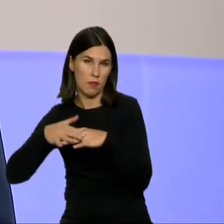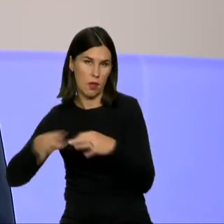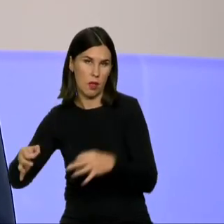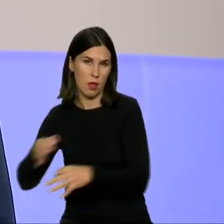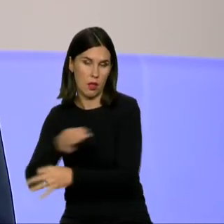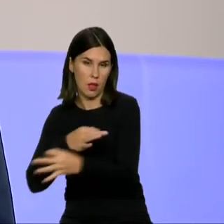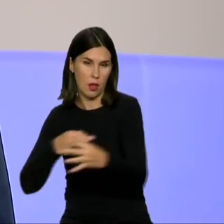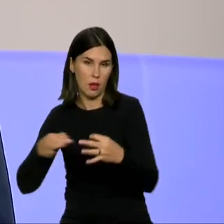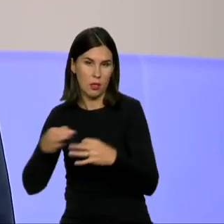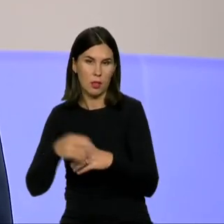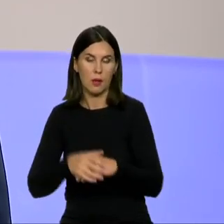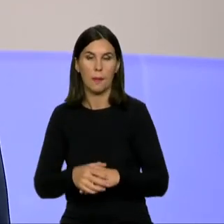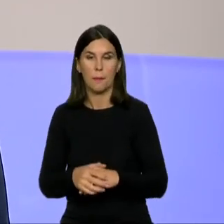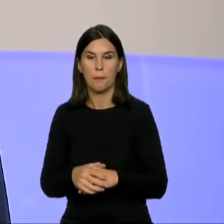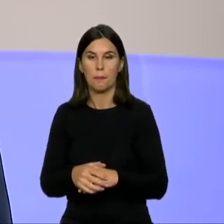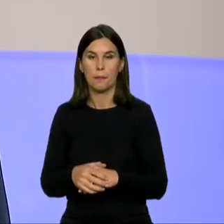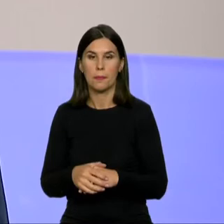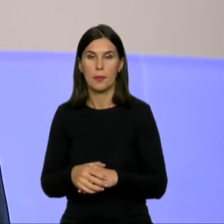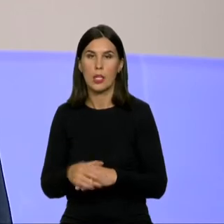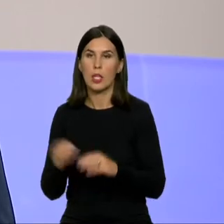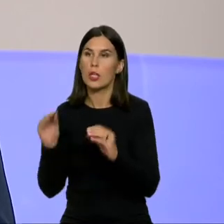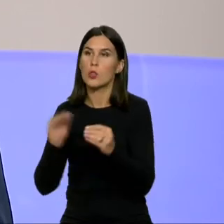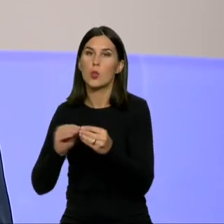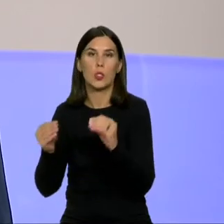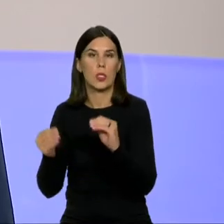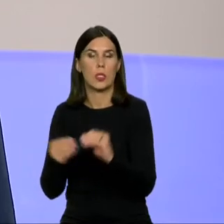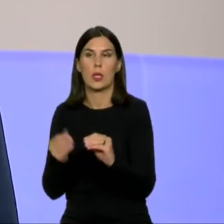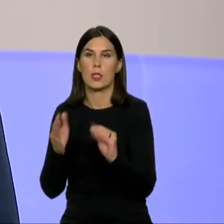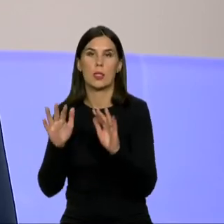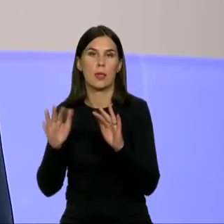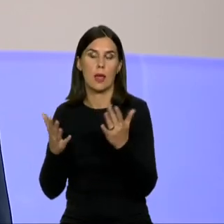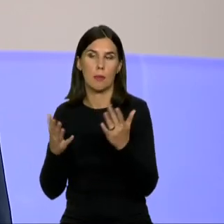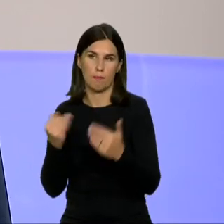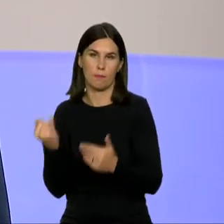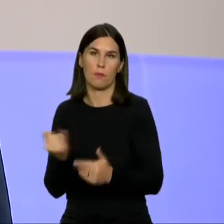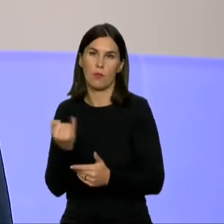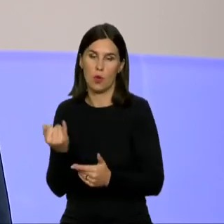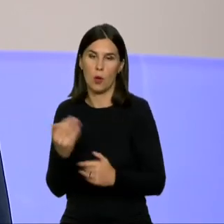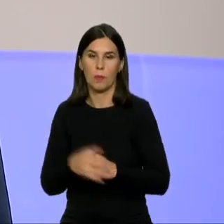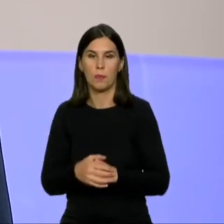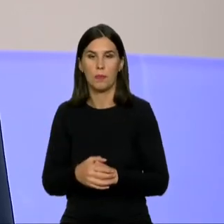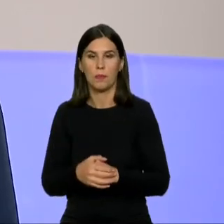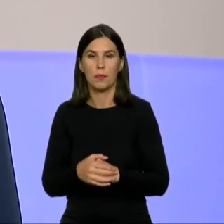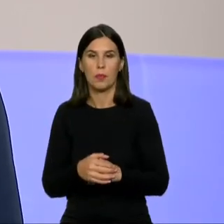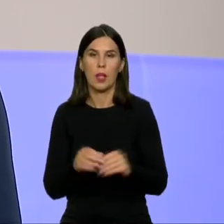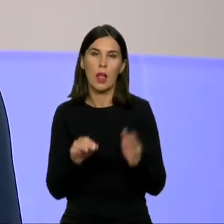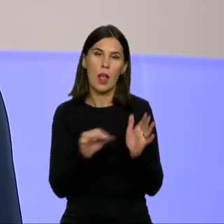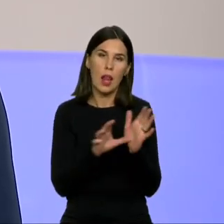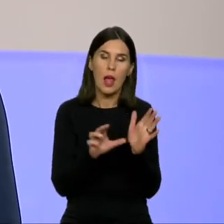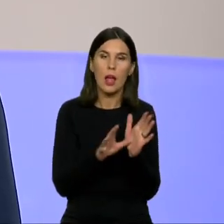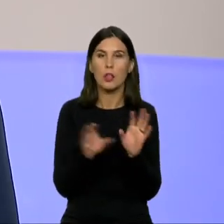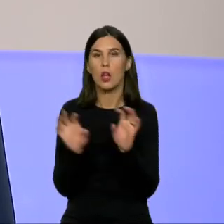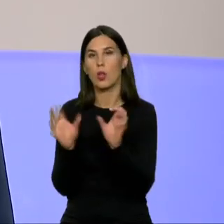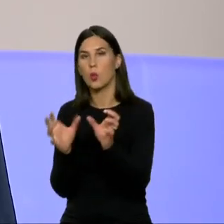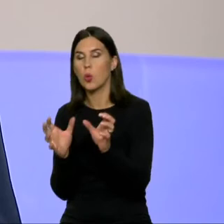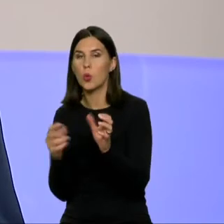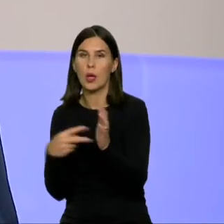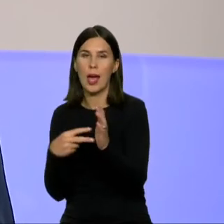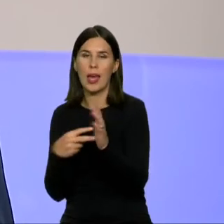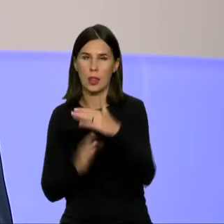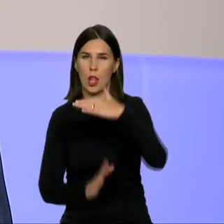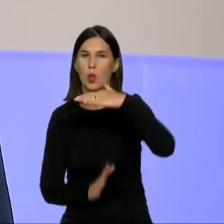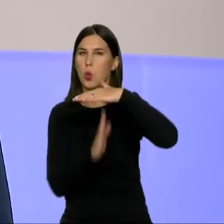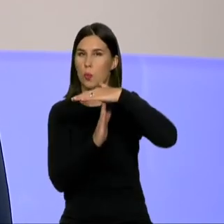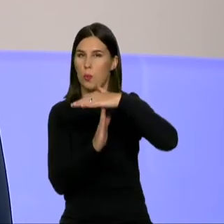Sąjungos valstybė susidėrės dėl, taip vadinamų dujų kainos elektros generavimui lubų. Ir ar